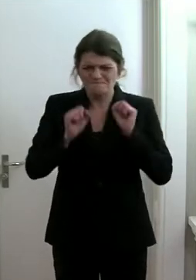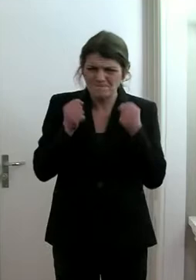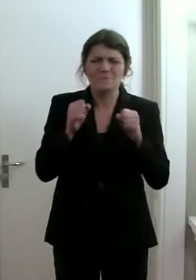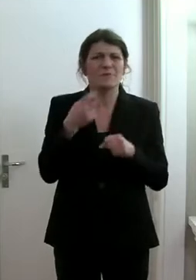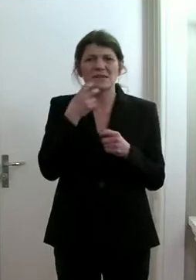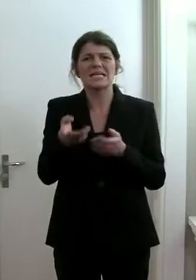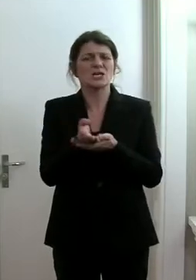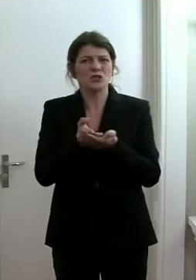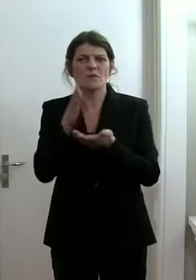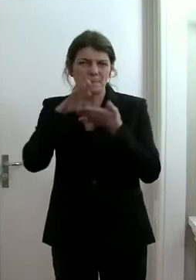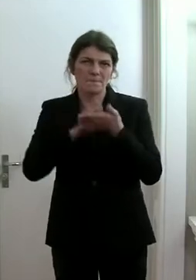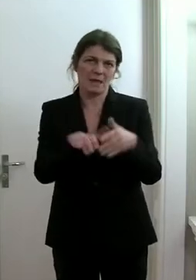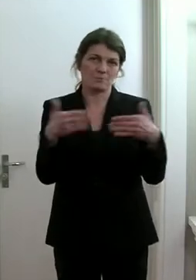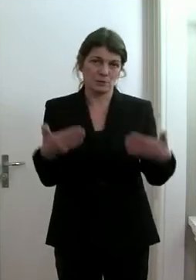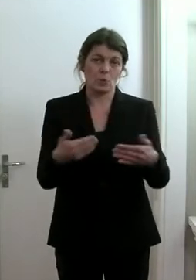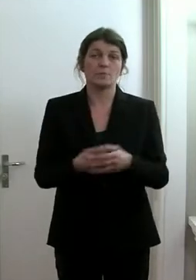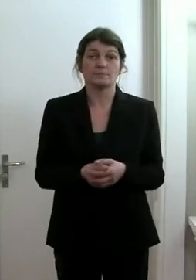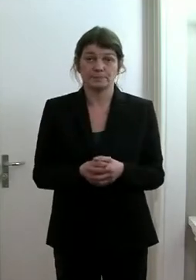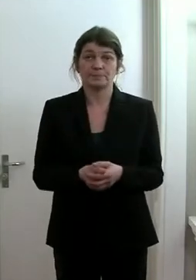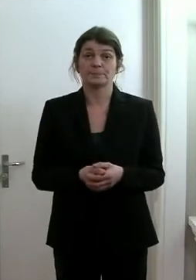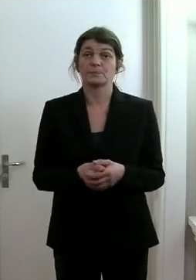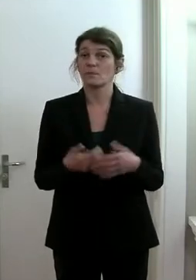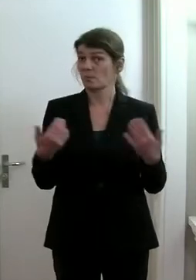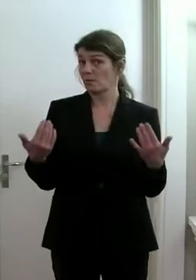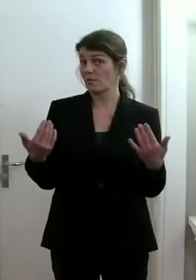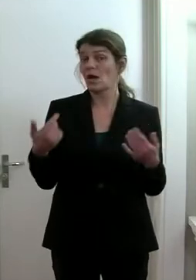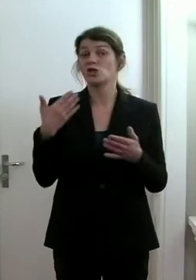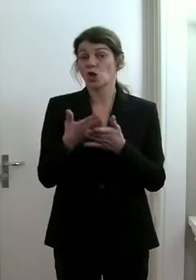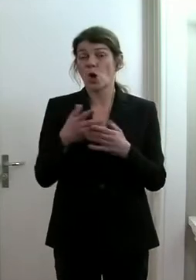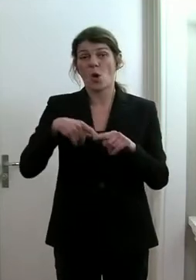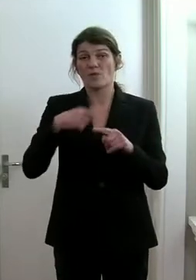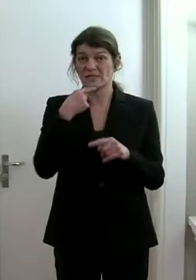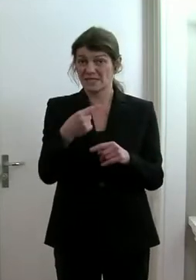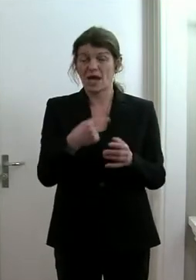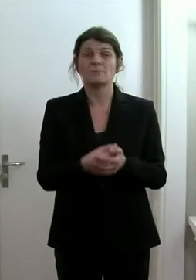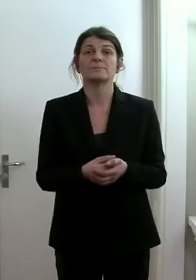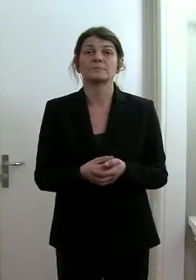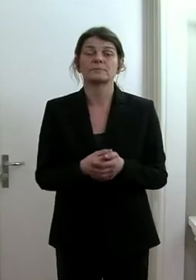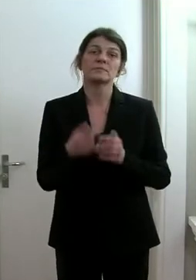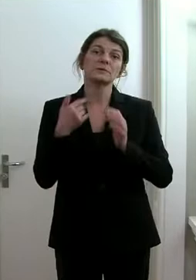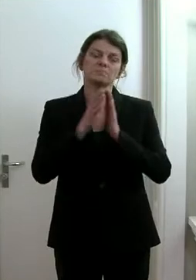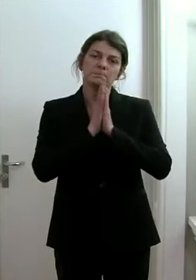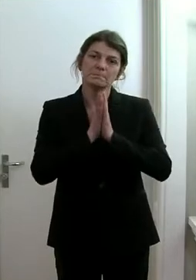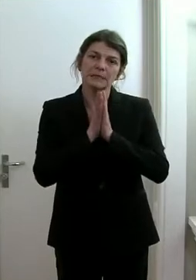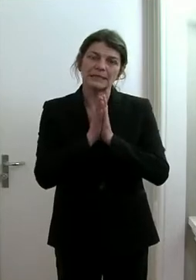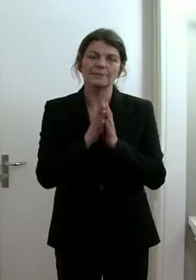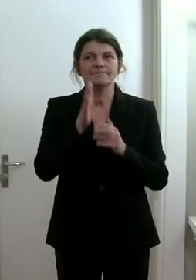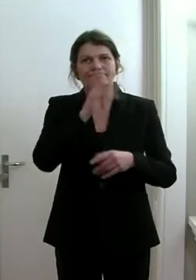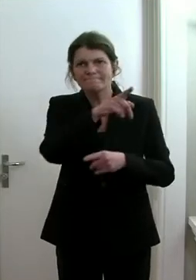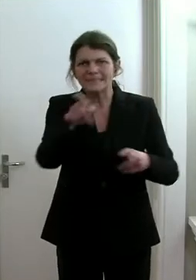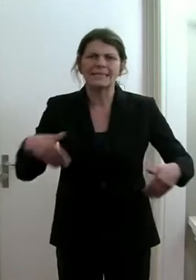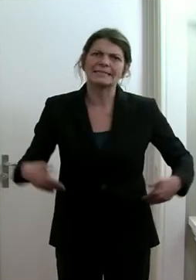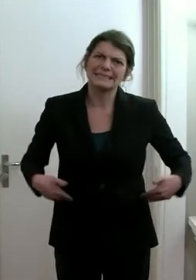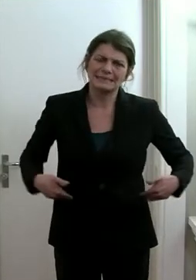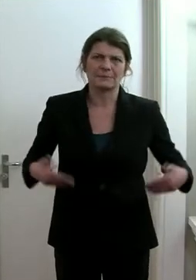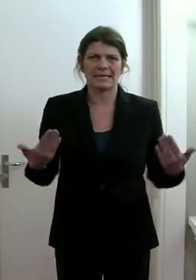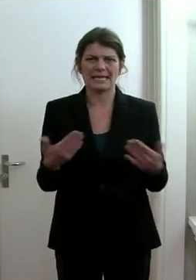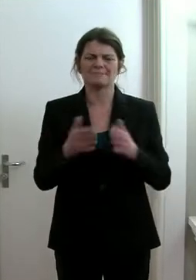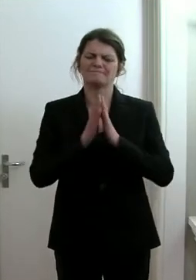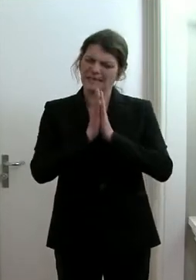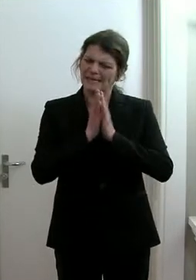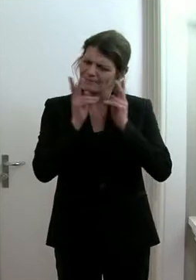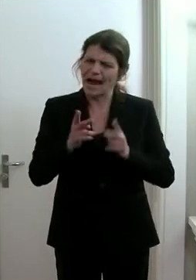aufrecht zu erhalten. Wie schon oft gesagt, bitten wir um Disziplin, um äußerste